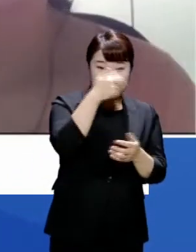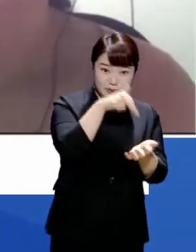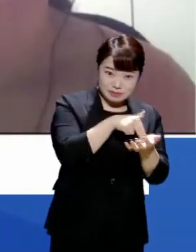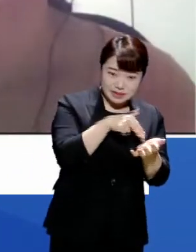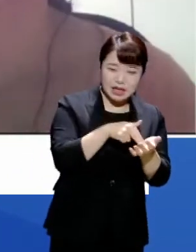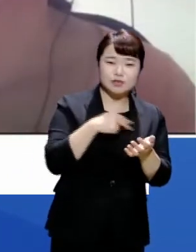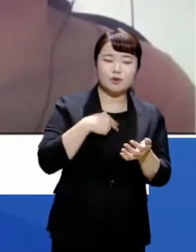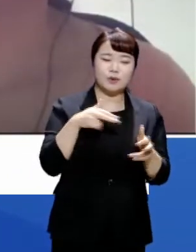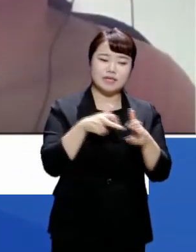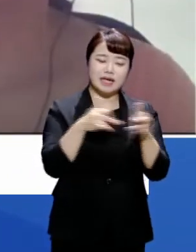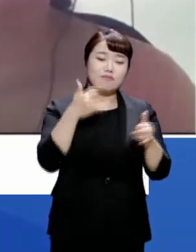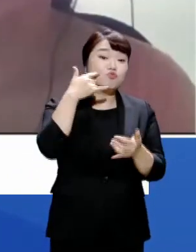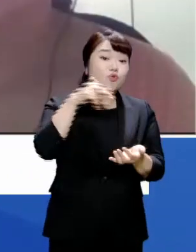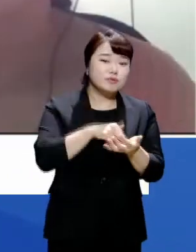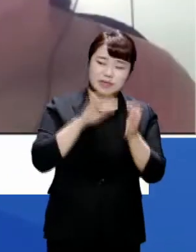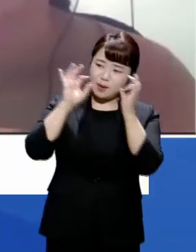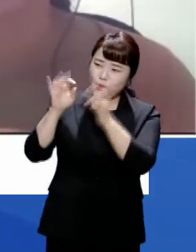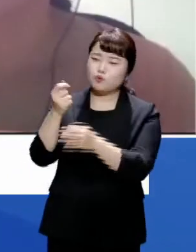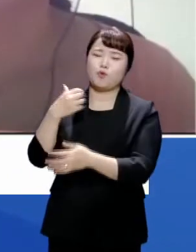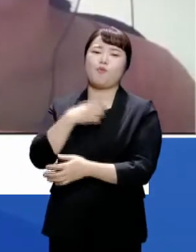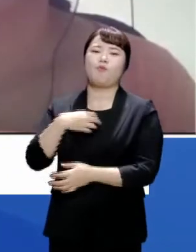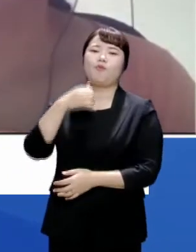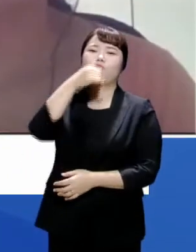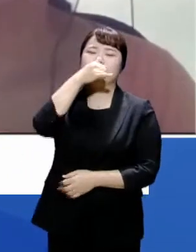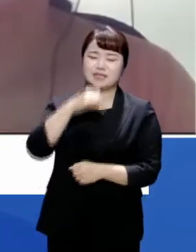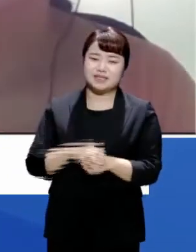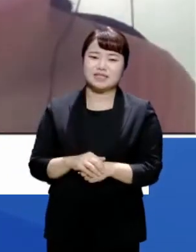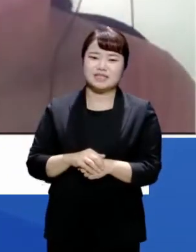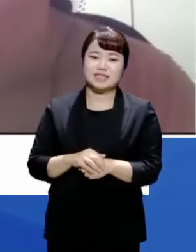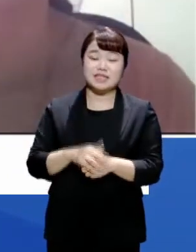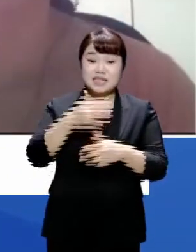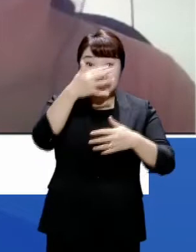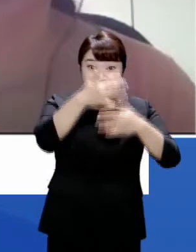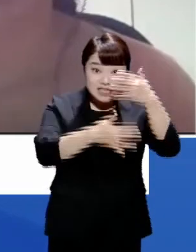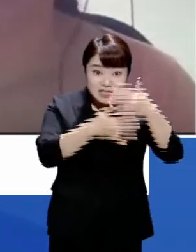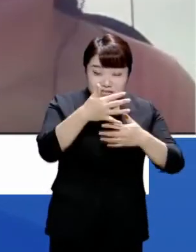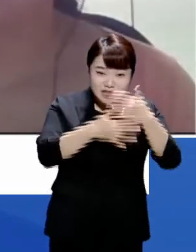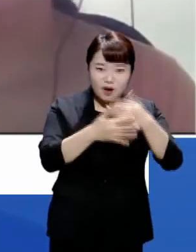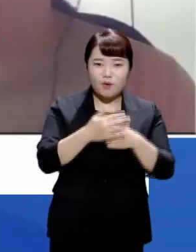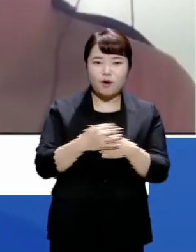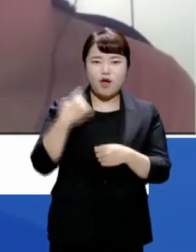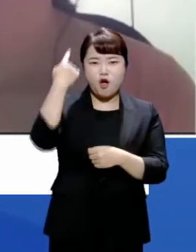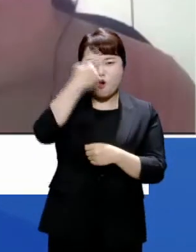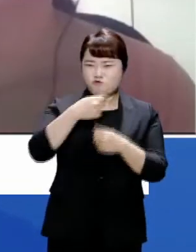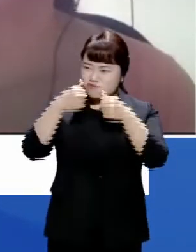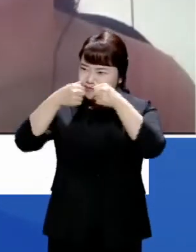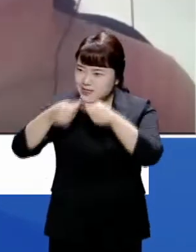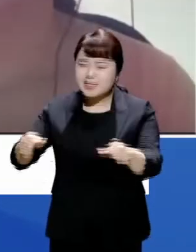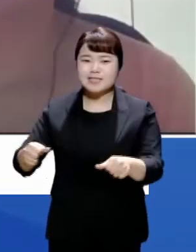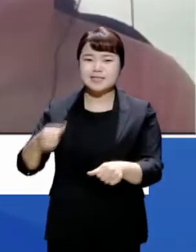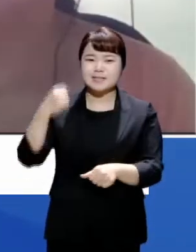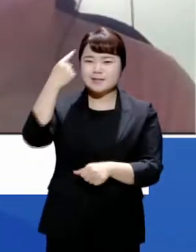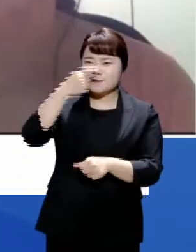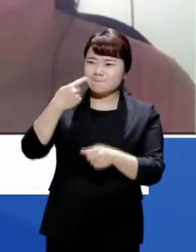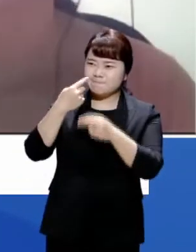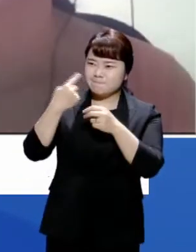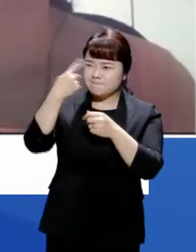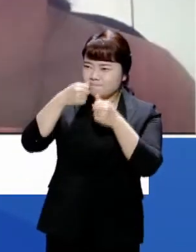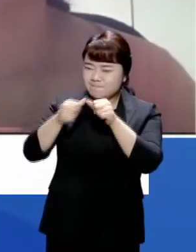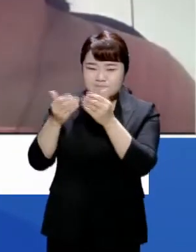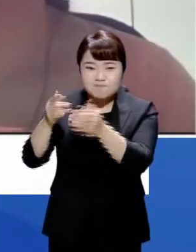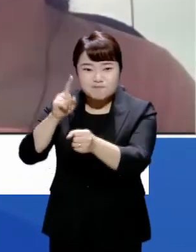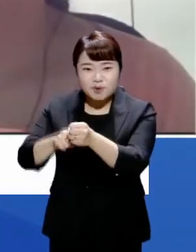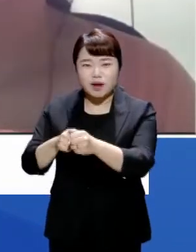저희 또한 우려하고 있는 부분입니다. 영화는 누구의 명화를 훼손하기 위해서 만들었다기보다는